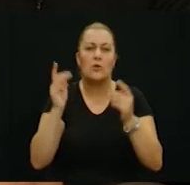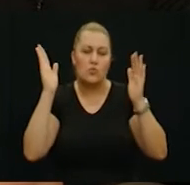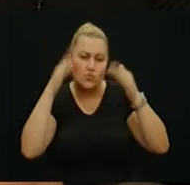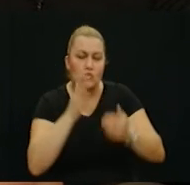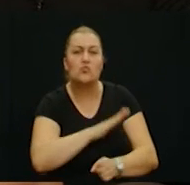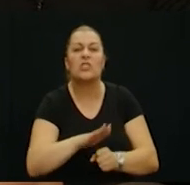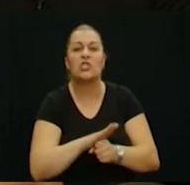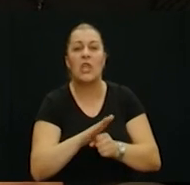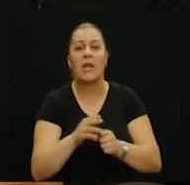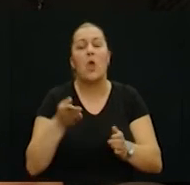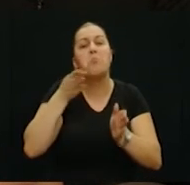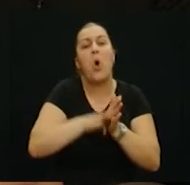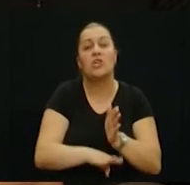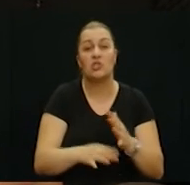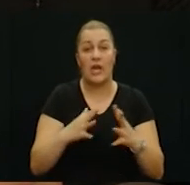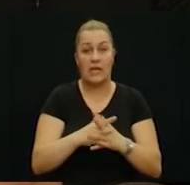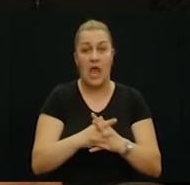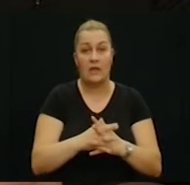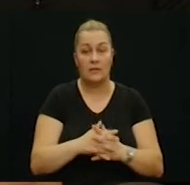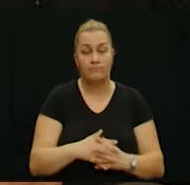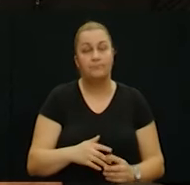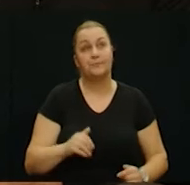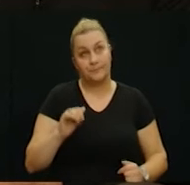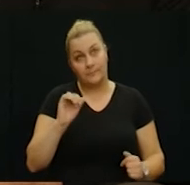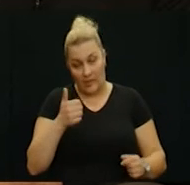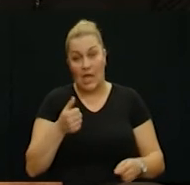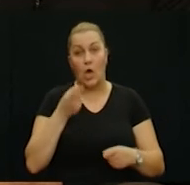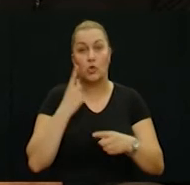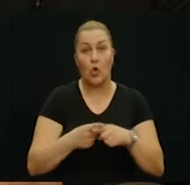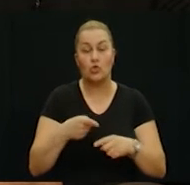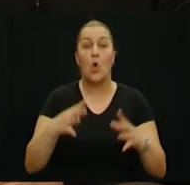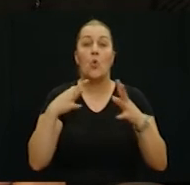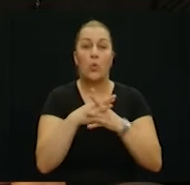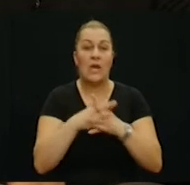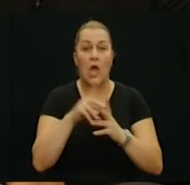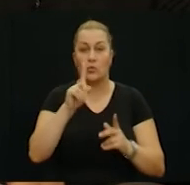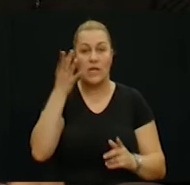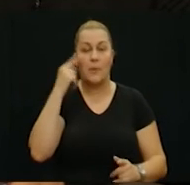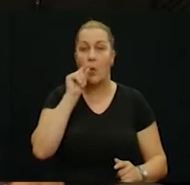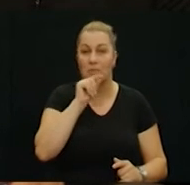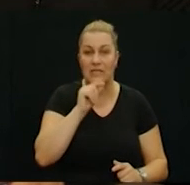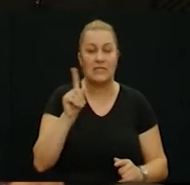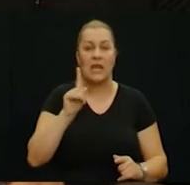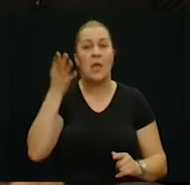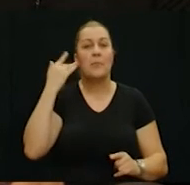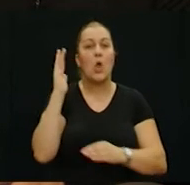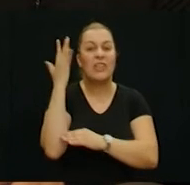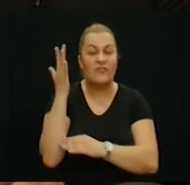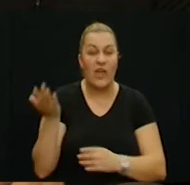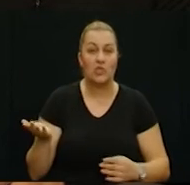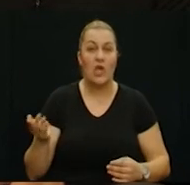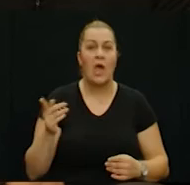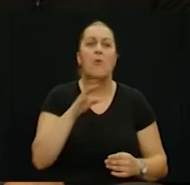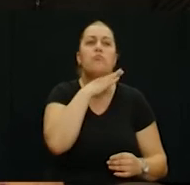uništeni poniženi grad jeste točno je u gradu nije bilo ptica nije bilo draveća nije